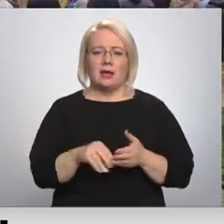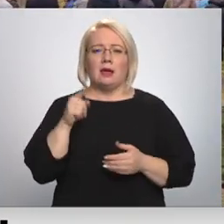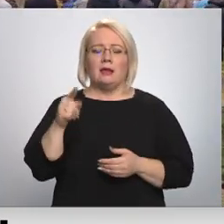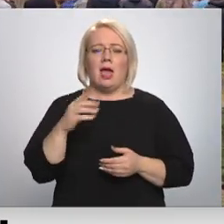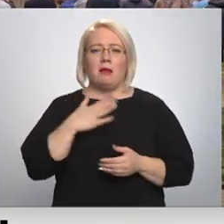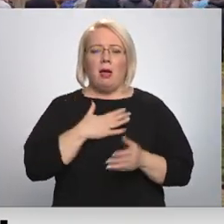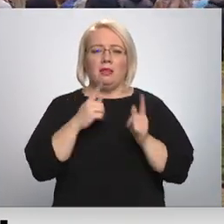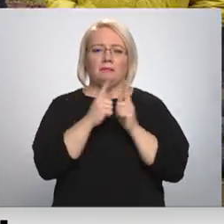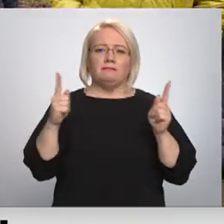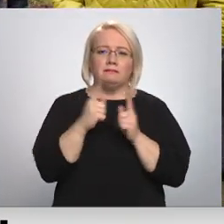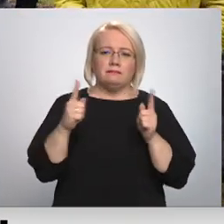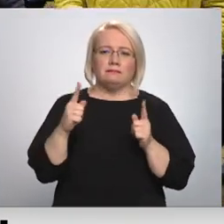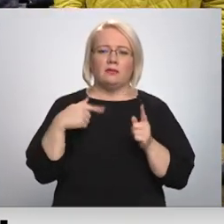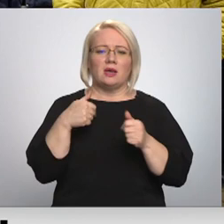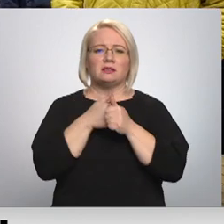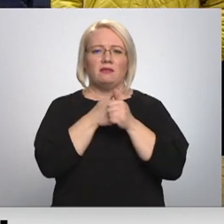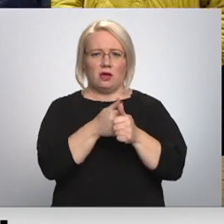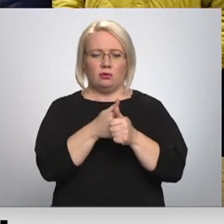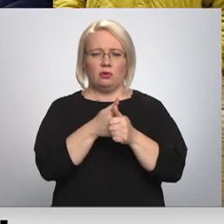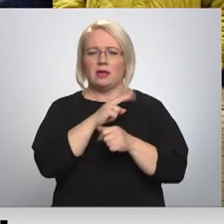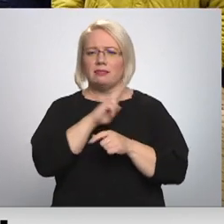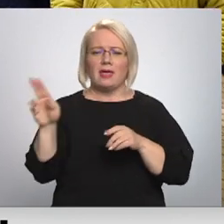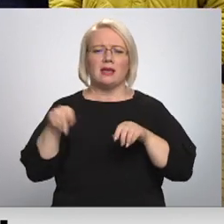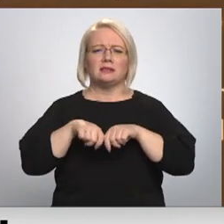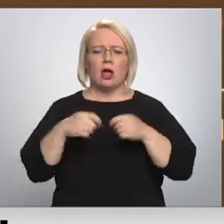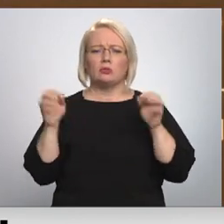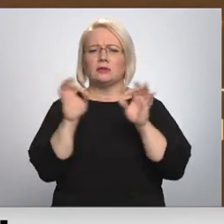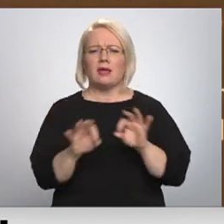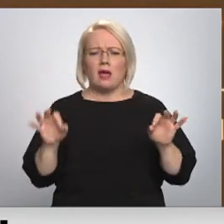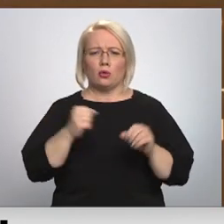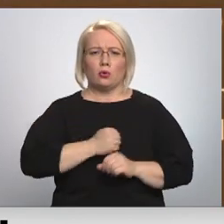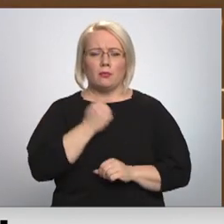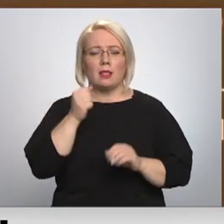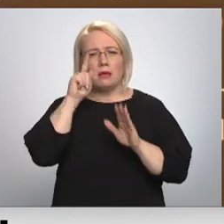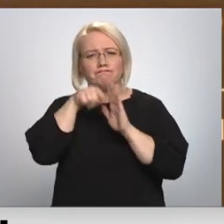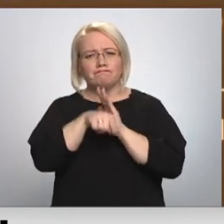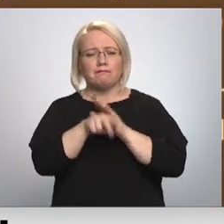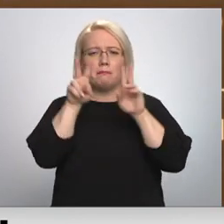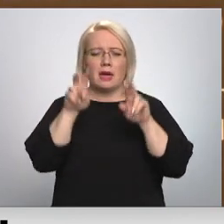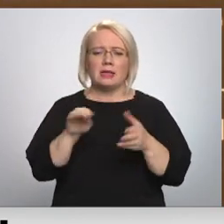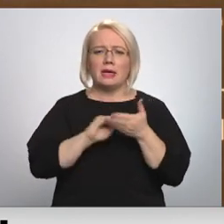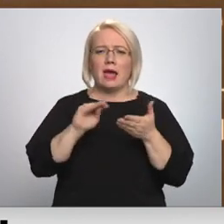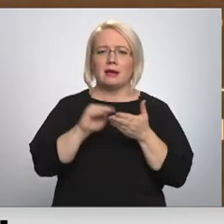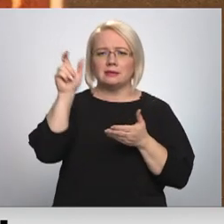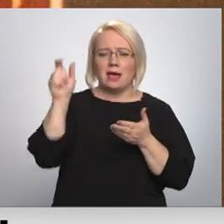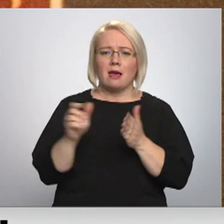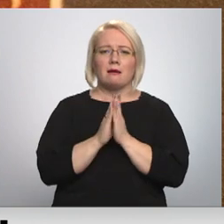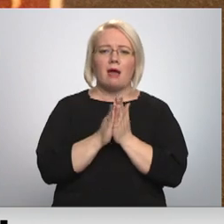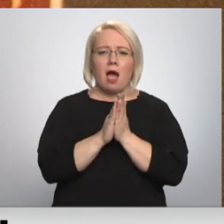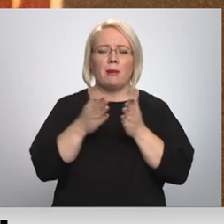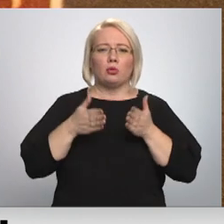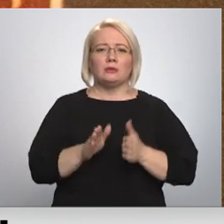vadlīdī, bet tādas badlās un tiešām necalos, tas ir kārās grūtībās. Lai pādziļinātu pētītu raksnieku romānu dzimtene,